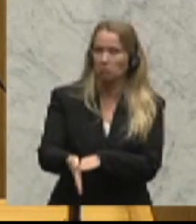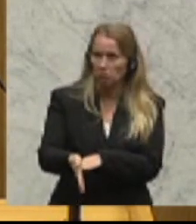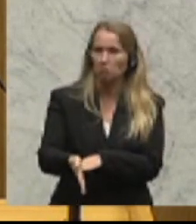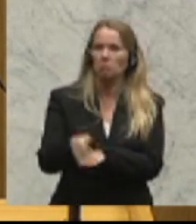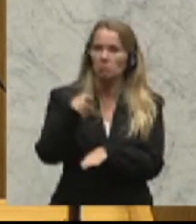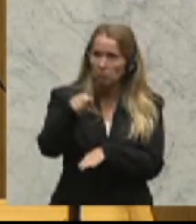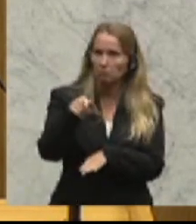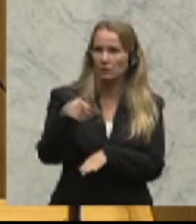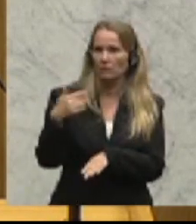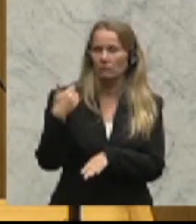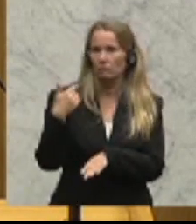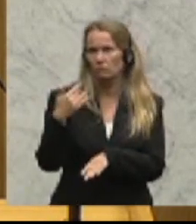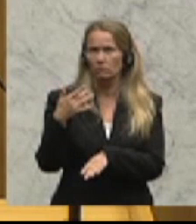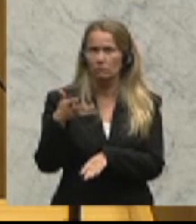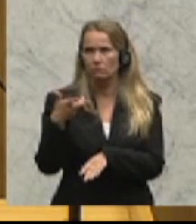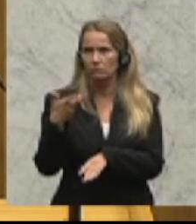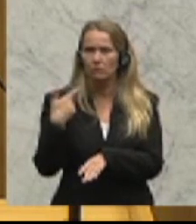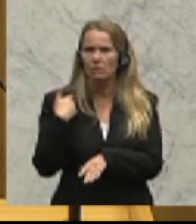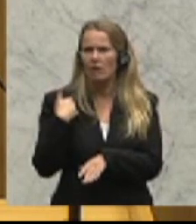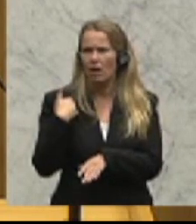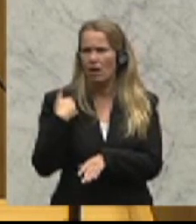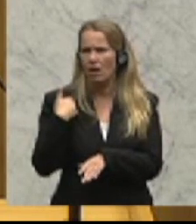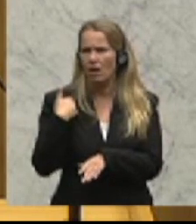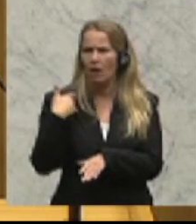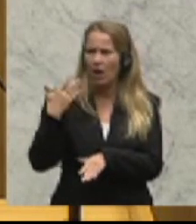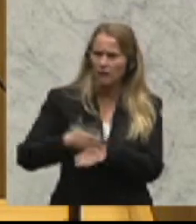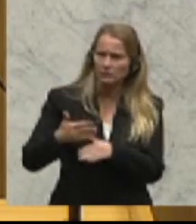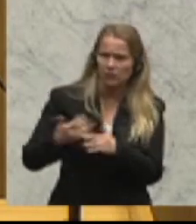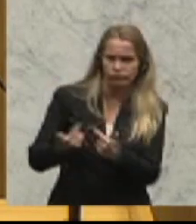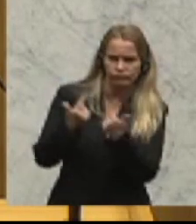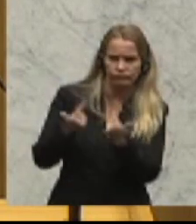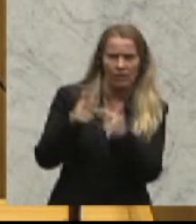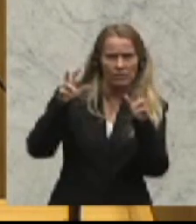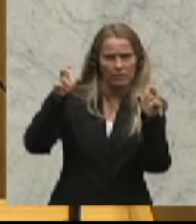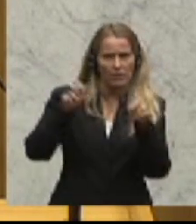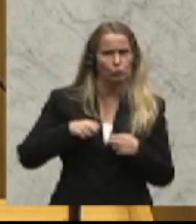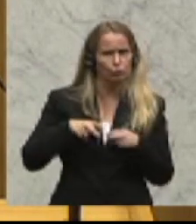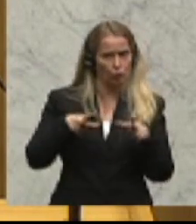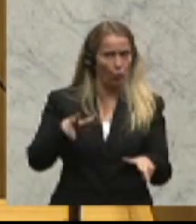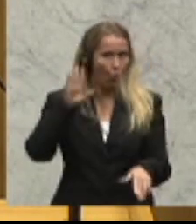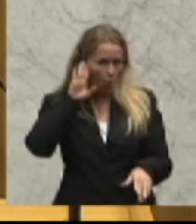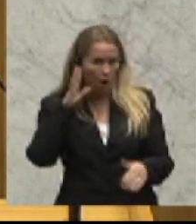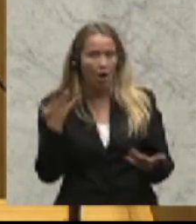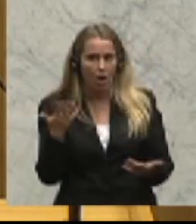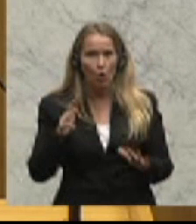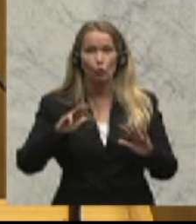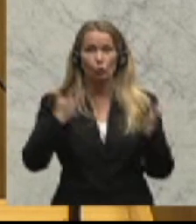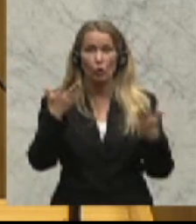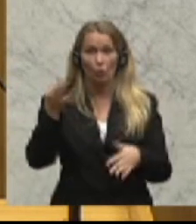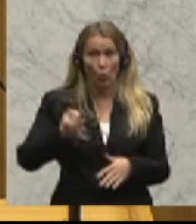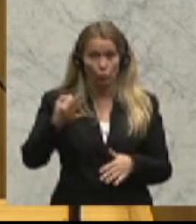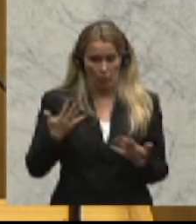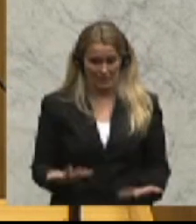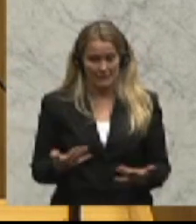die letzten Erläuterungen zum Thema Südtirol vermittelt. Am 9. Oktober dieses